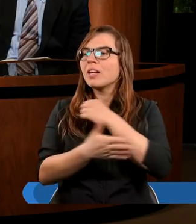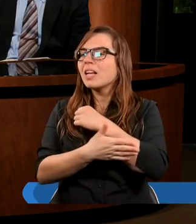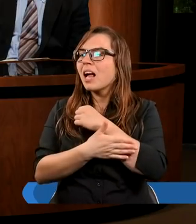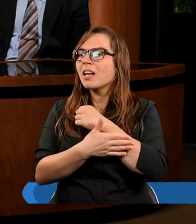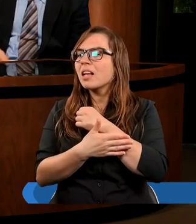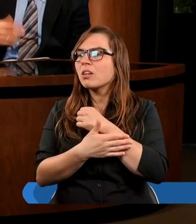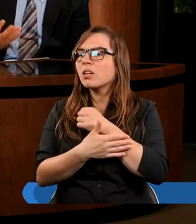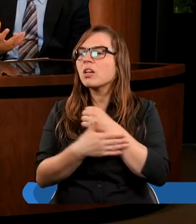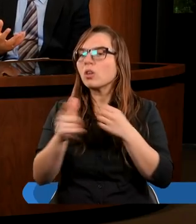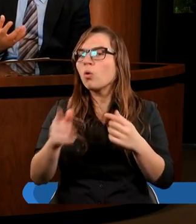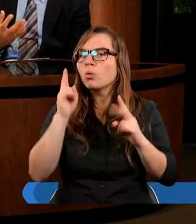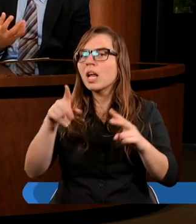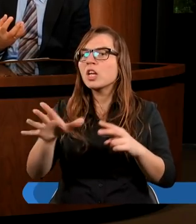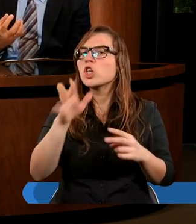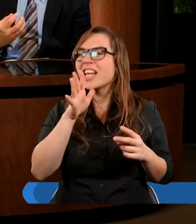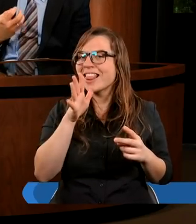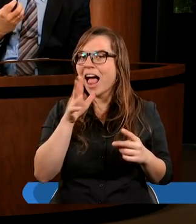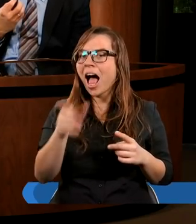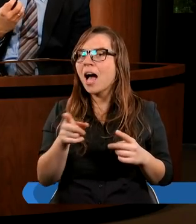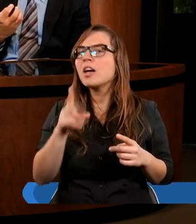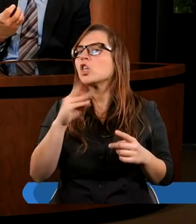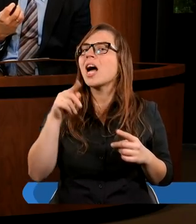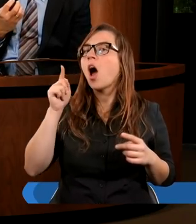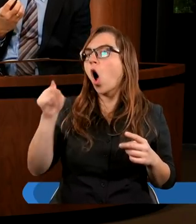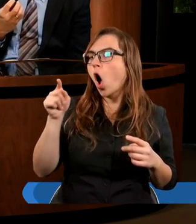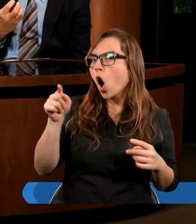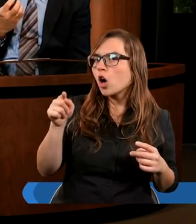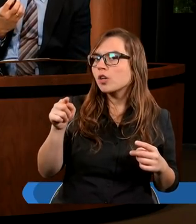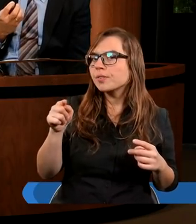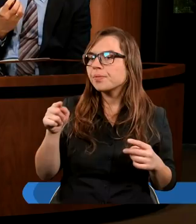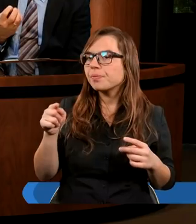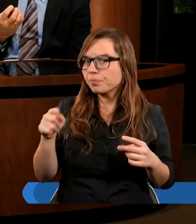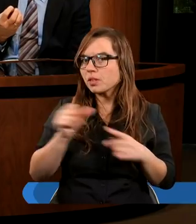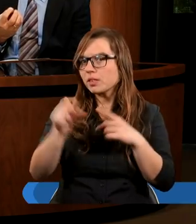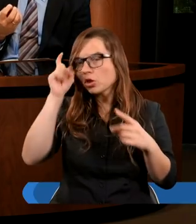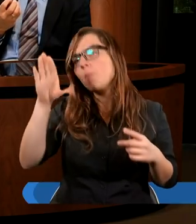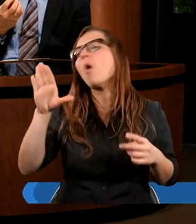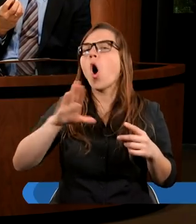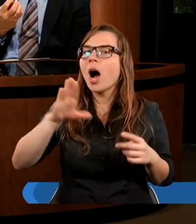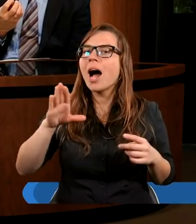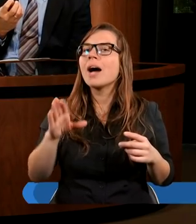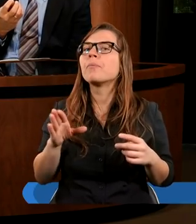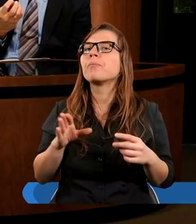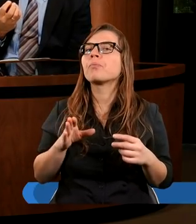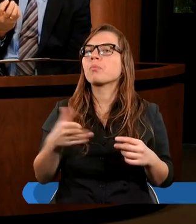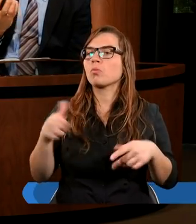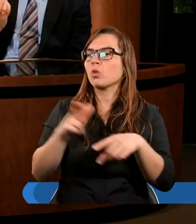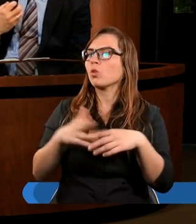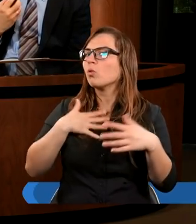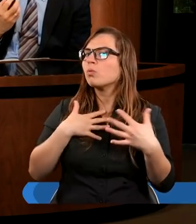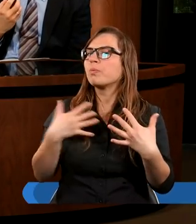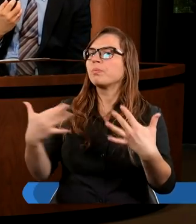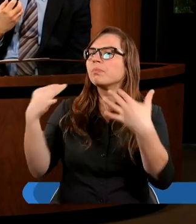determinowało Żyda. Że on po prostu jest człowiekiem Boga, który właśnie,